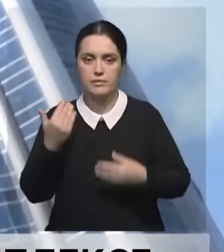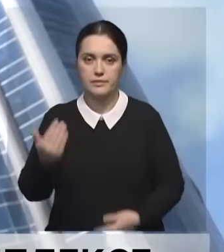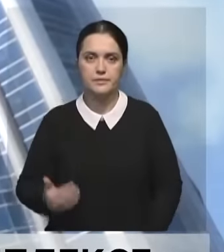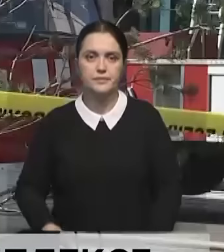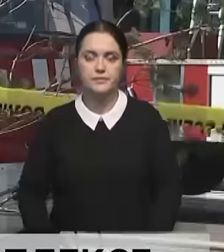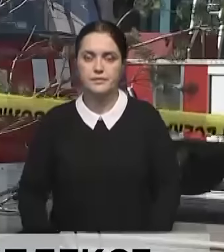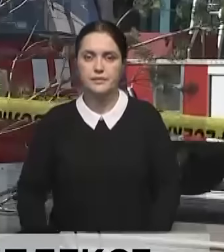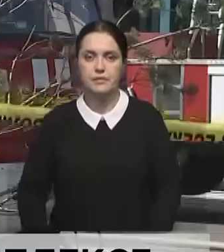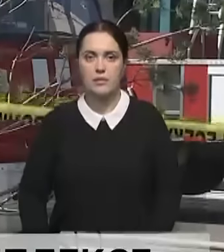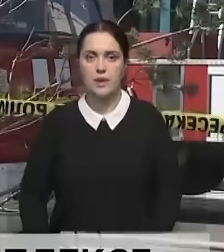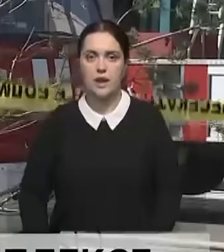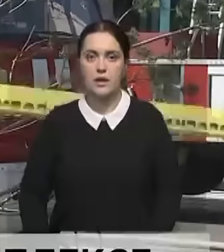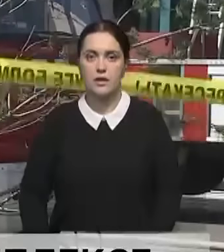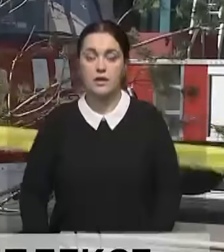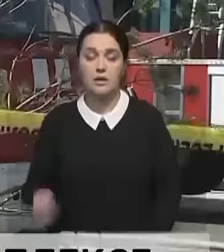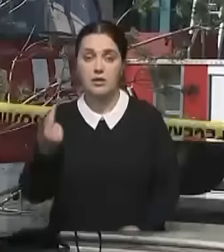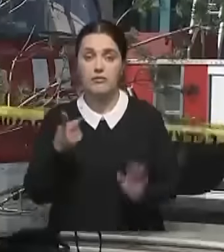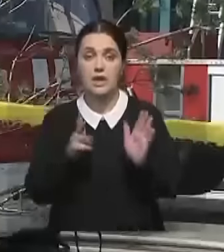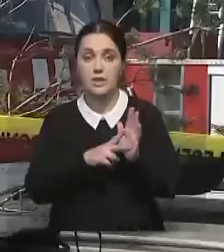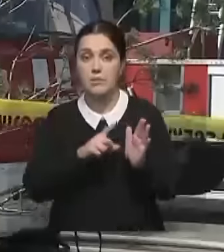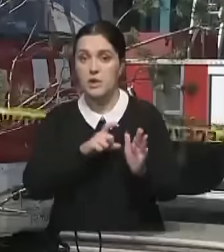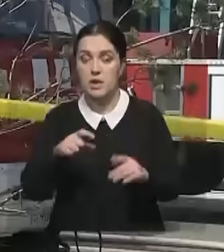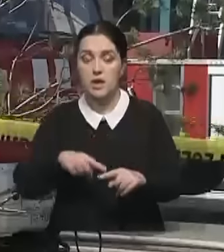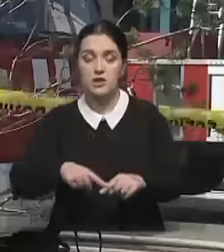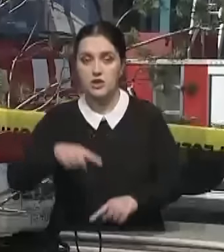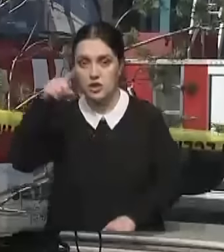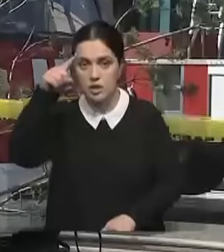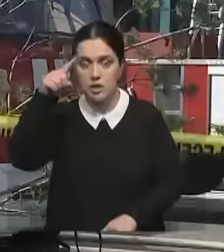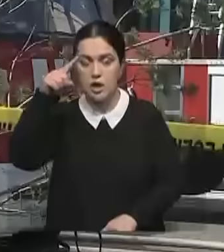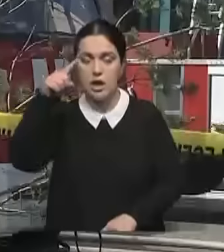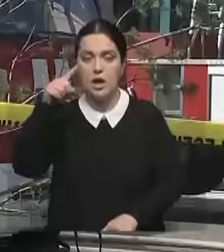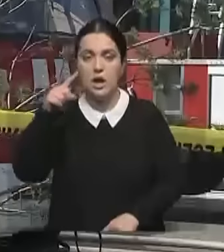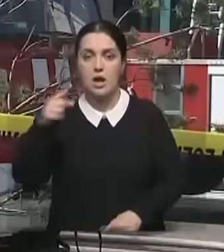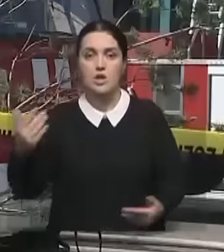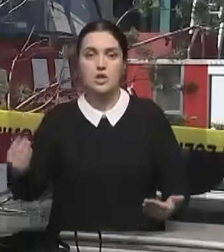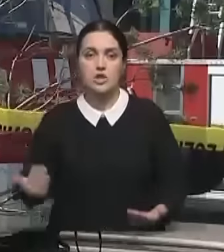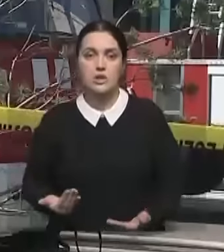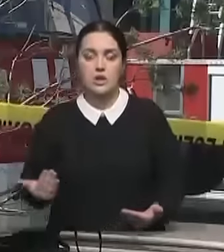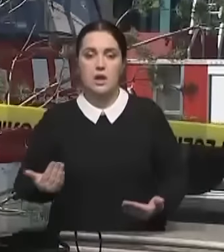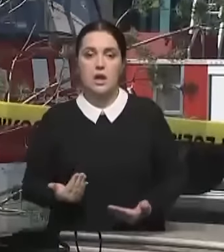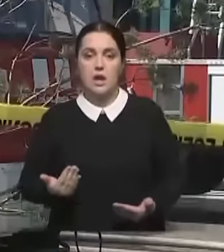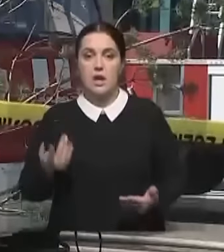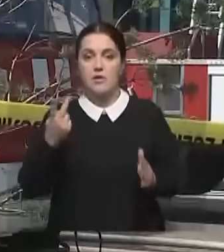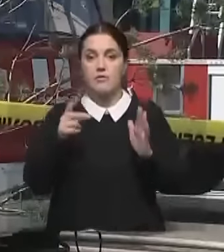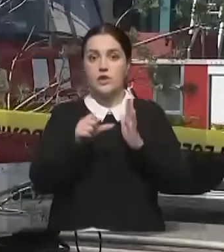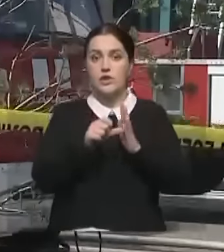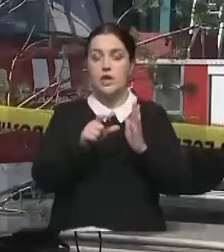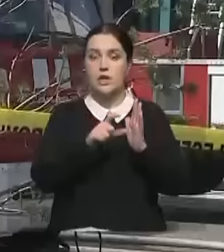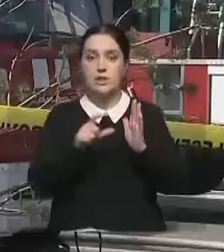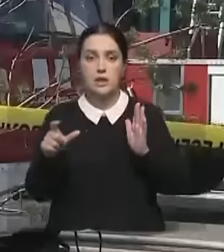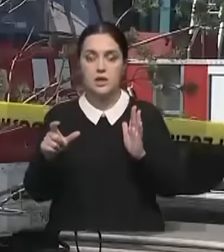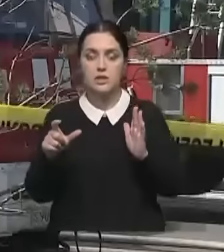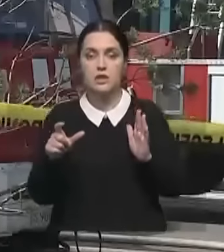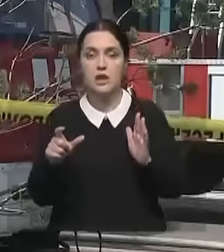В целом здание 27-этажное. Из них жил площадь 26 этажей.